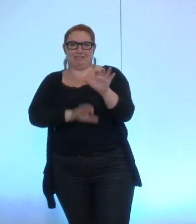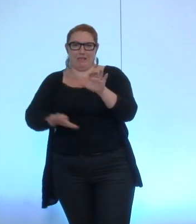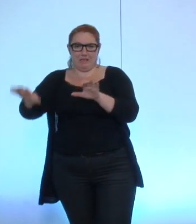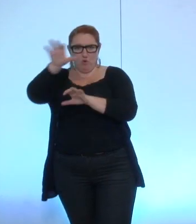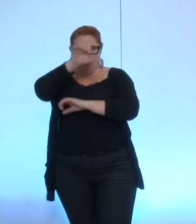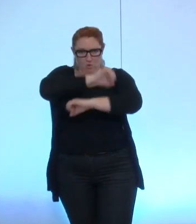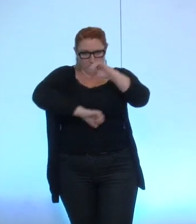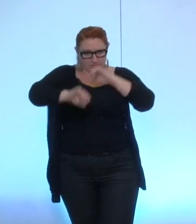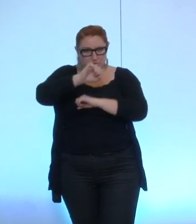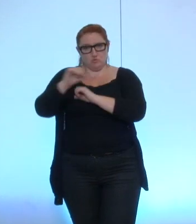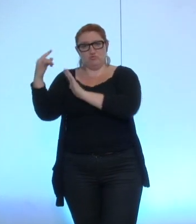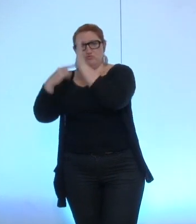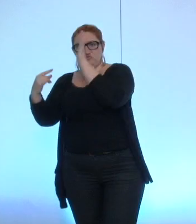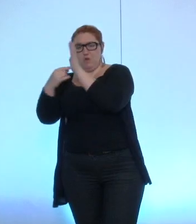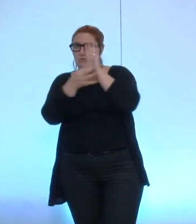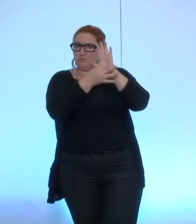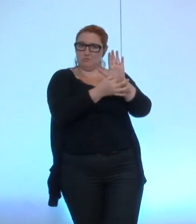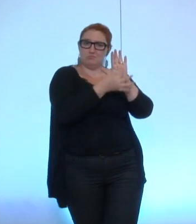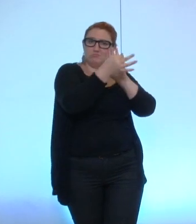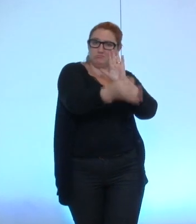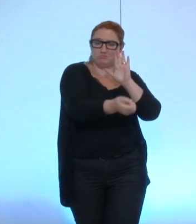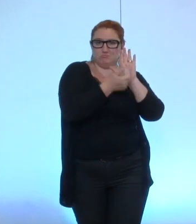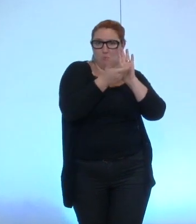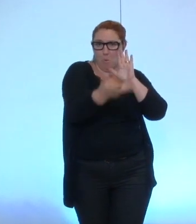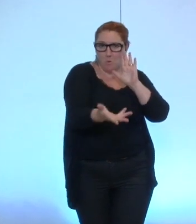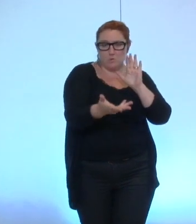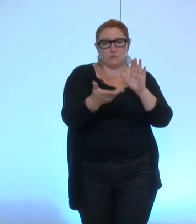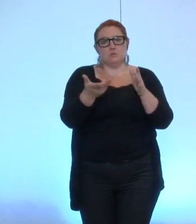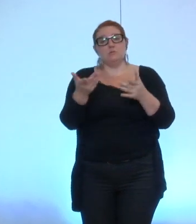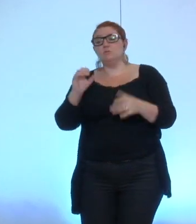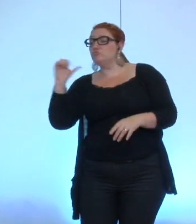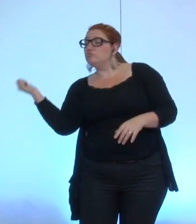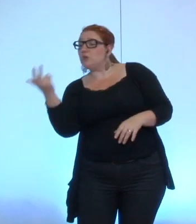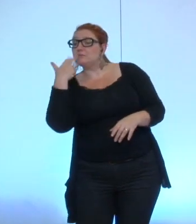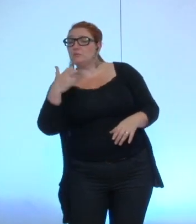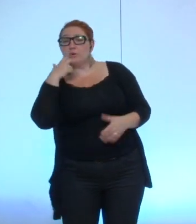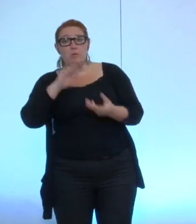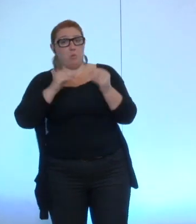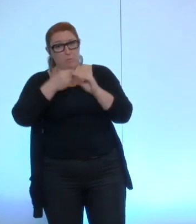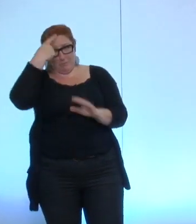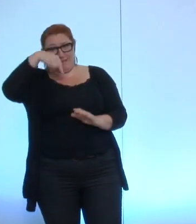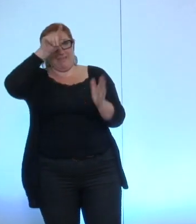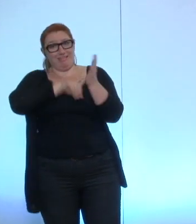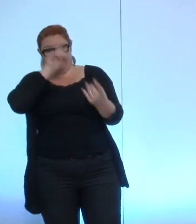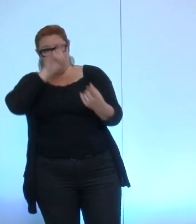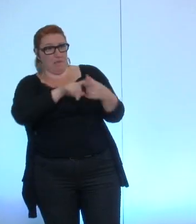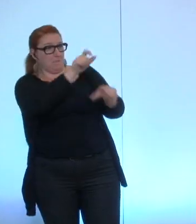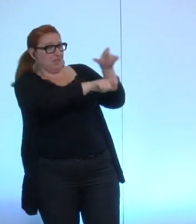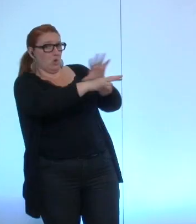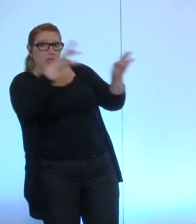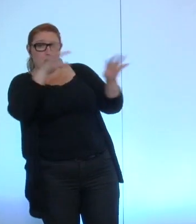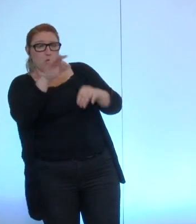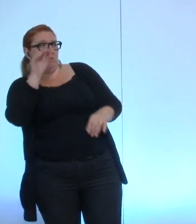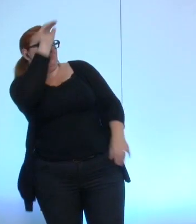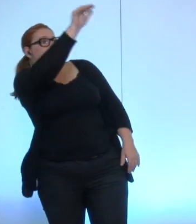propose que ce comité puisse être saisi par chaque citoyen de tout problème d'éthique concernant les élus de l'assemblée et sous